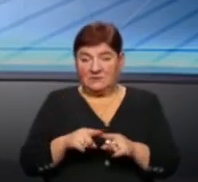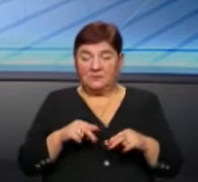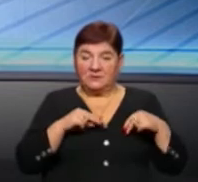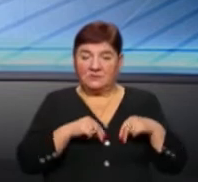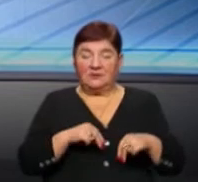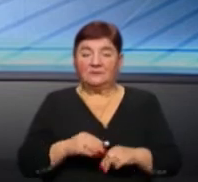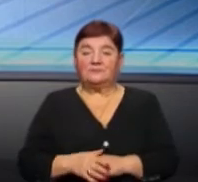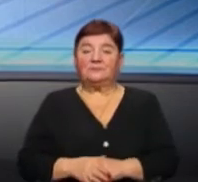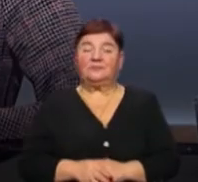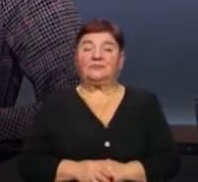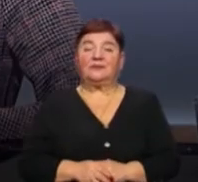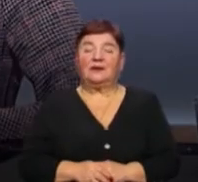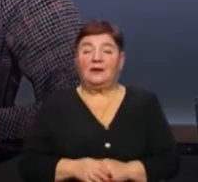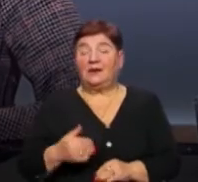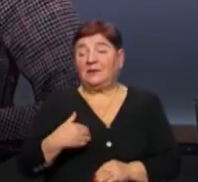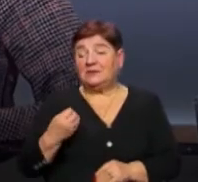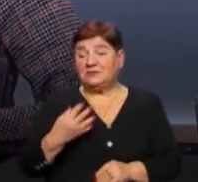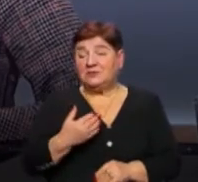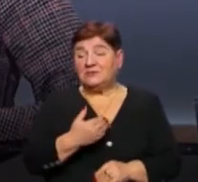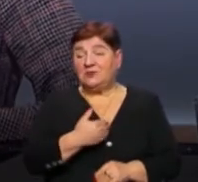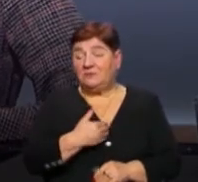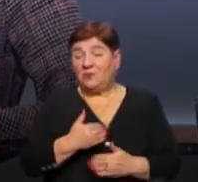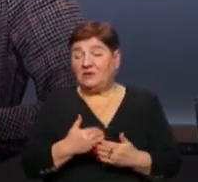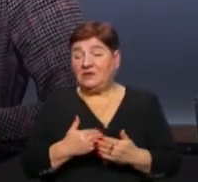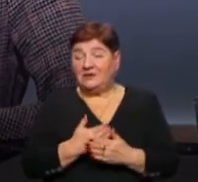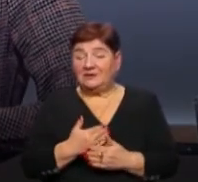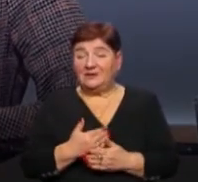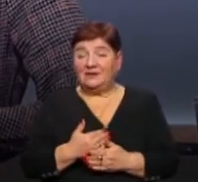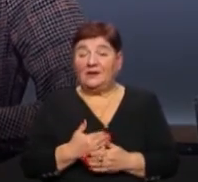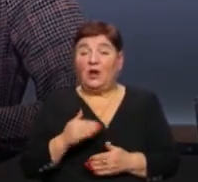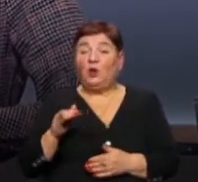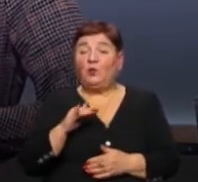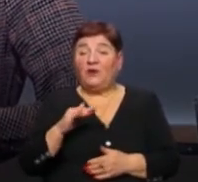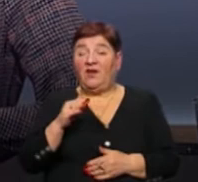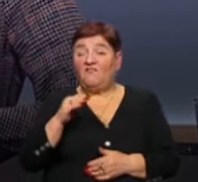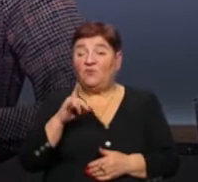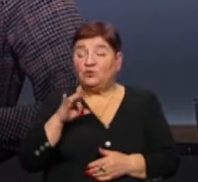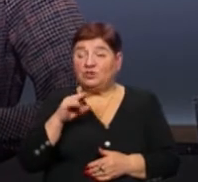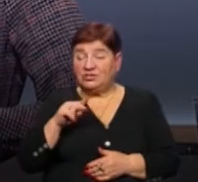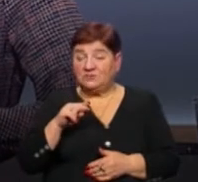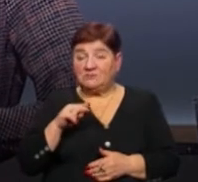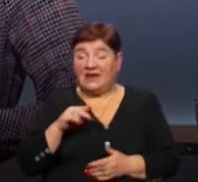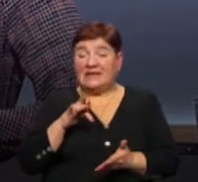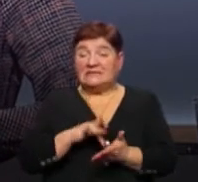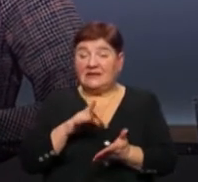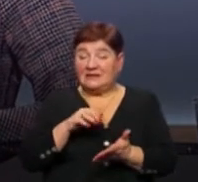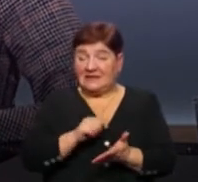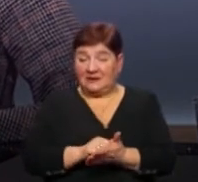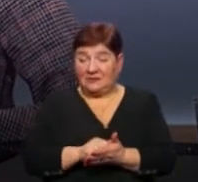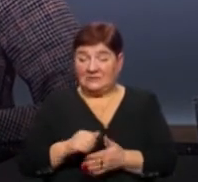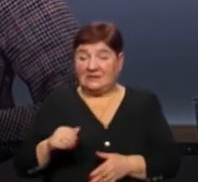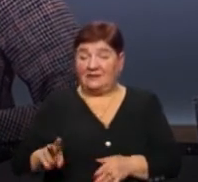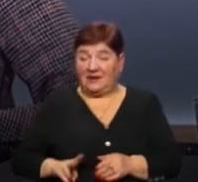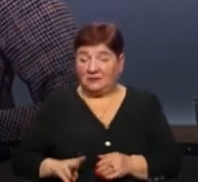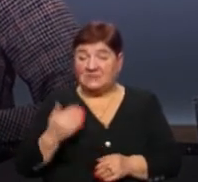працює. Ну, я б ще хотіла, знову ж таки, повернутися до коментаря Юрія Фущича, який тиждень тобу був в нашій студії.